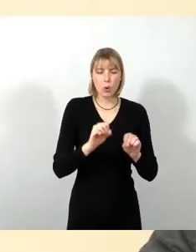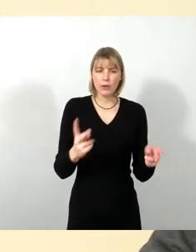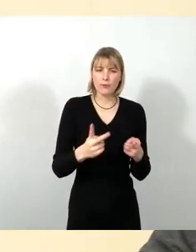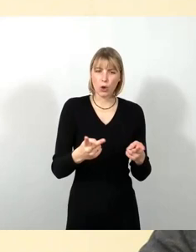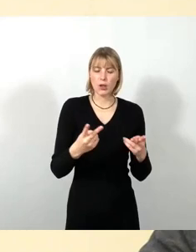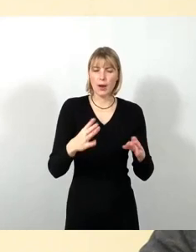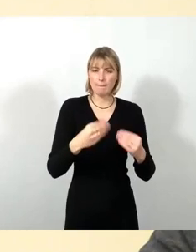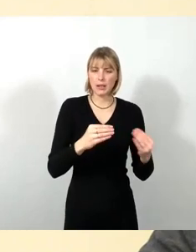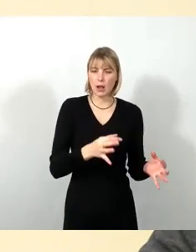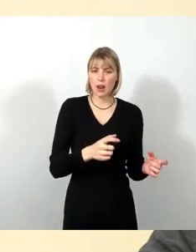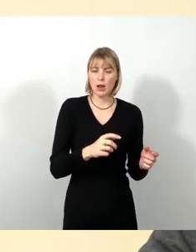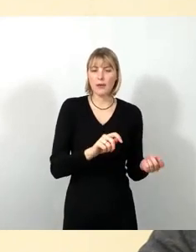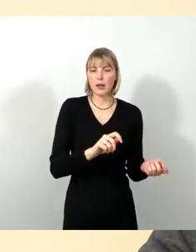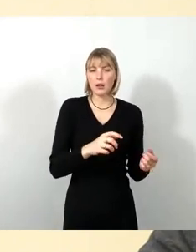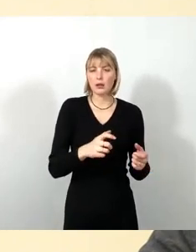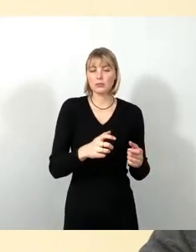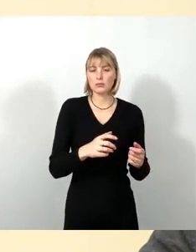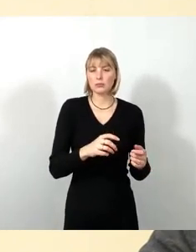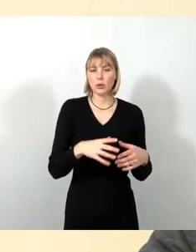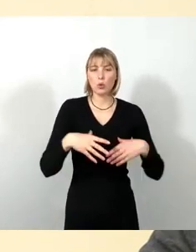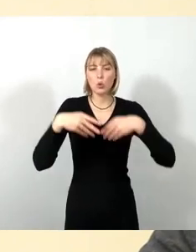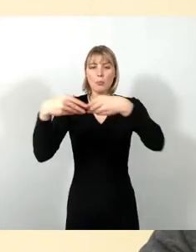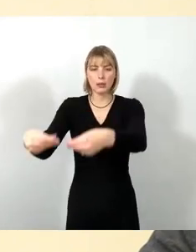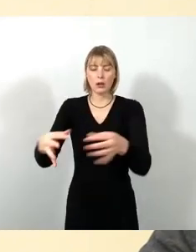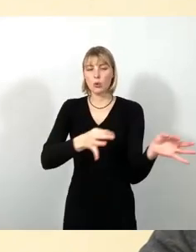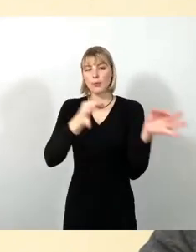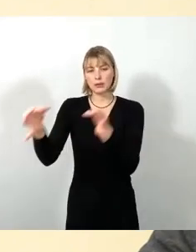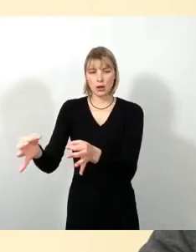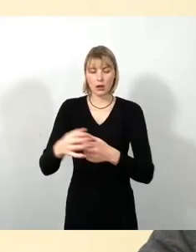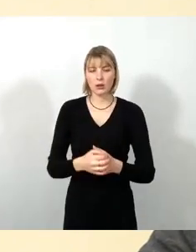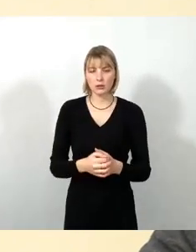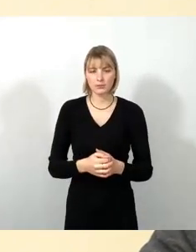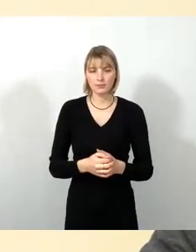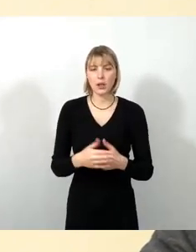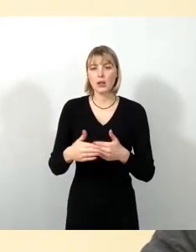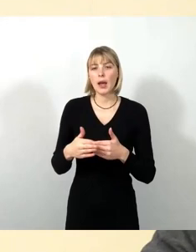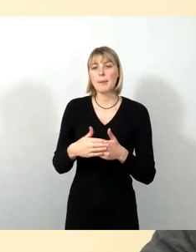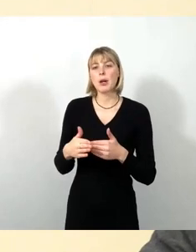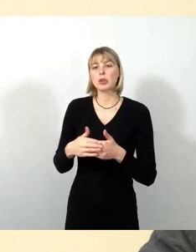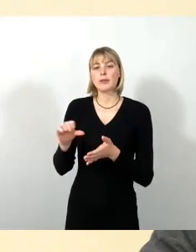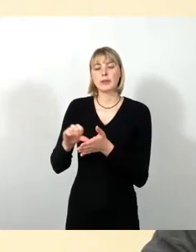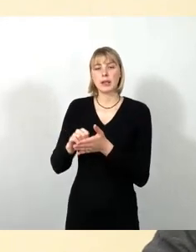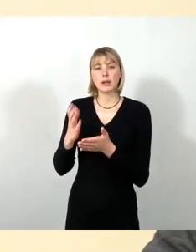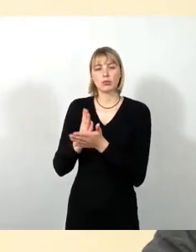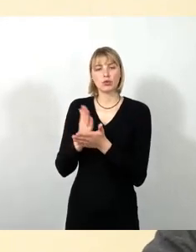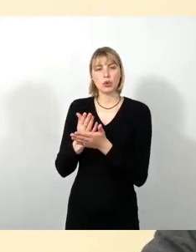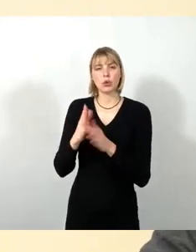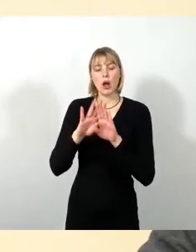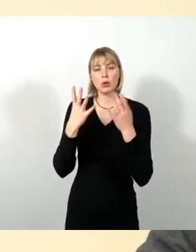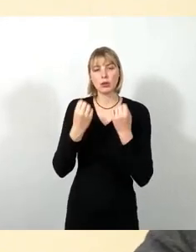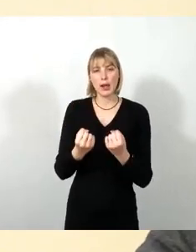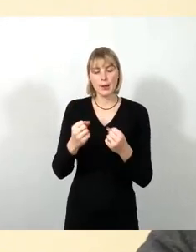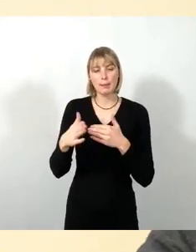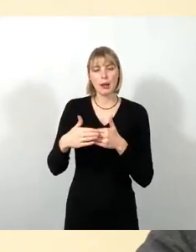Also zunächst mal haben sie das Budgetkulturnachbarschaftszentren zweckgebunden im Haushaltsbegleitbeschluss für 2023-2024